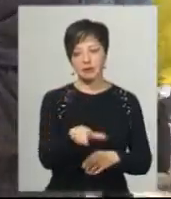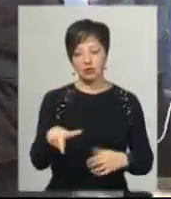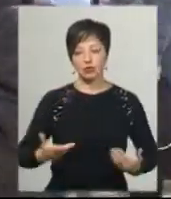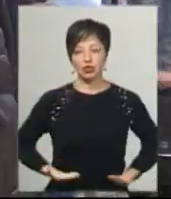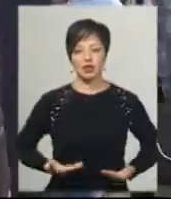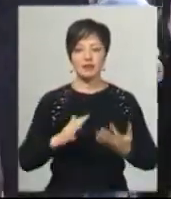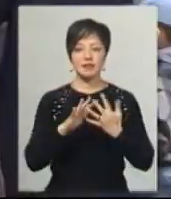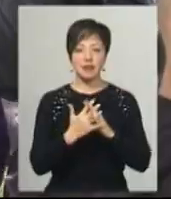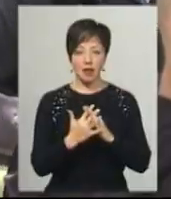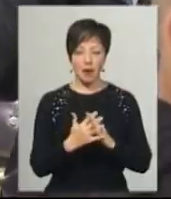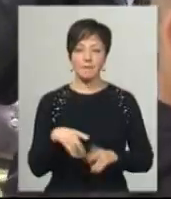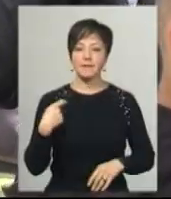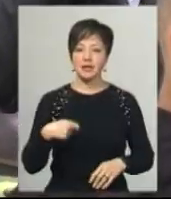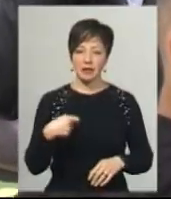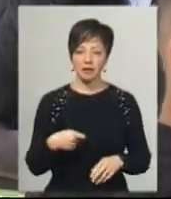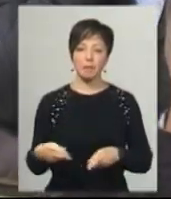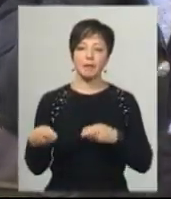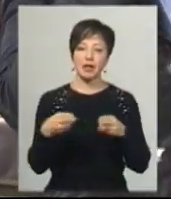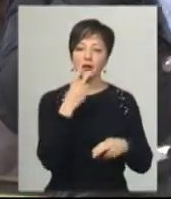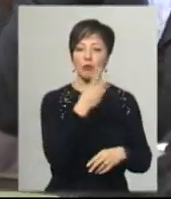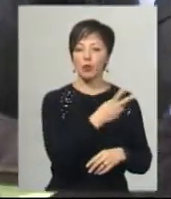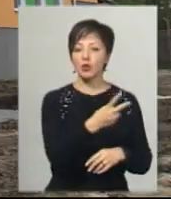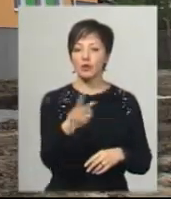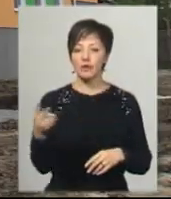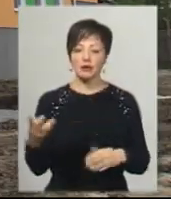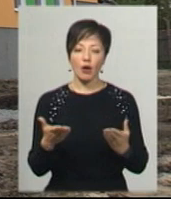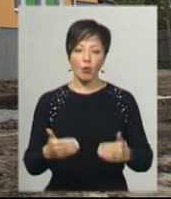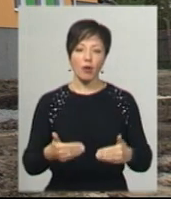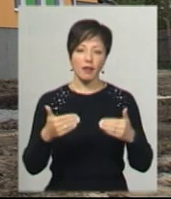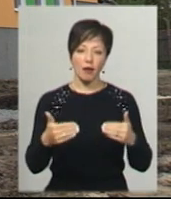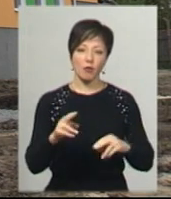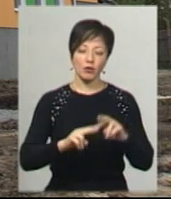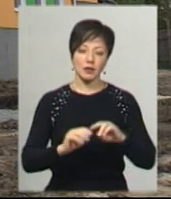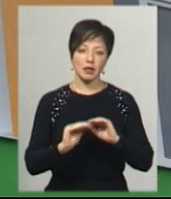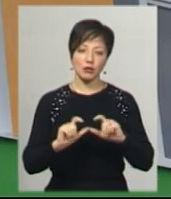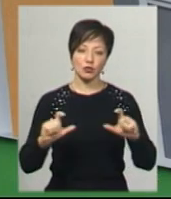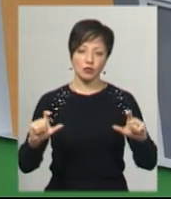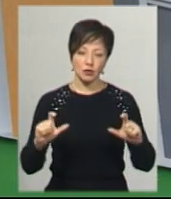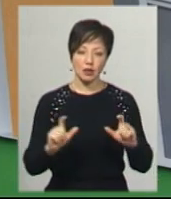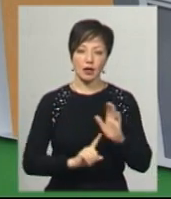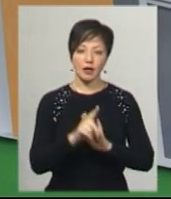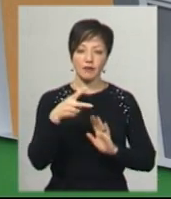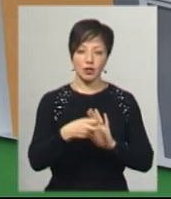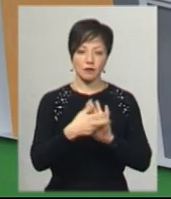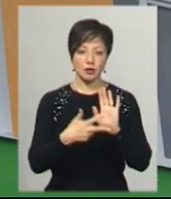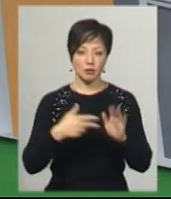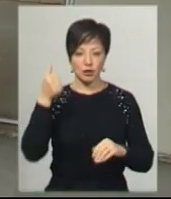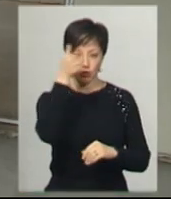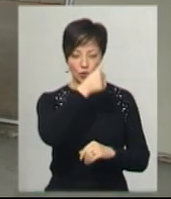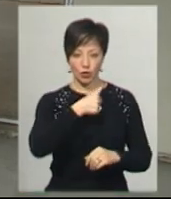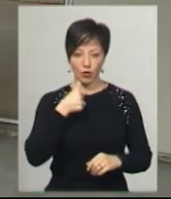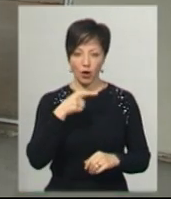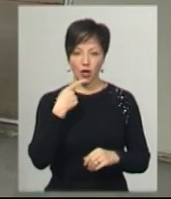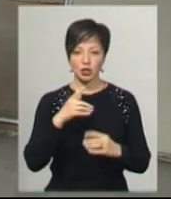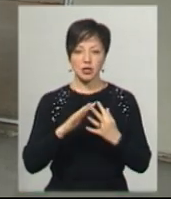Давидківці. Володимир Зеленський приїде, аби подивитись на якому етапі будівництва дитячого садочку, якого будують з 2018 року, каже